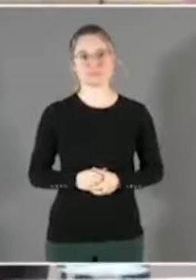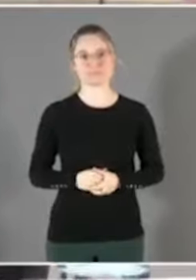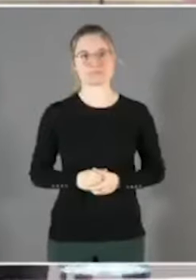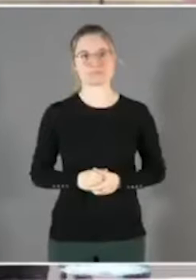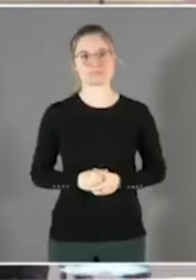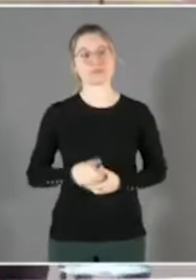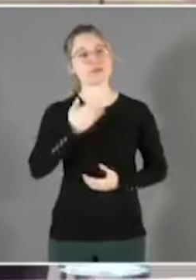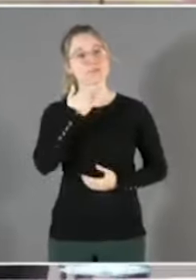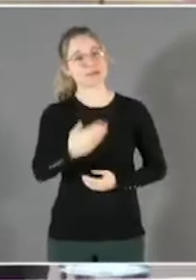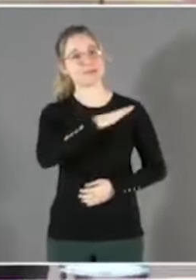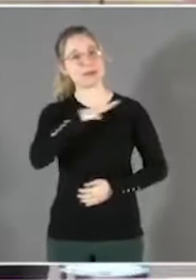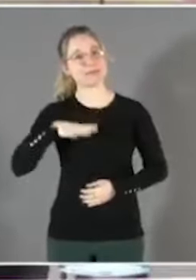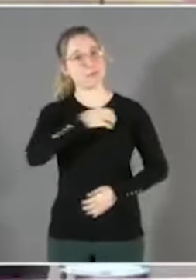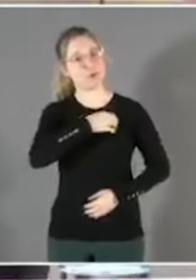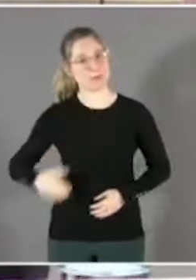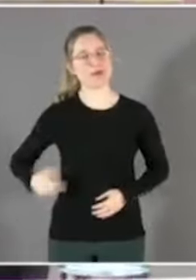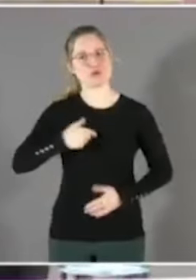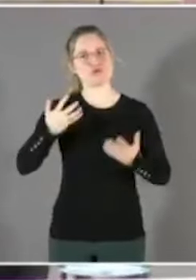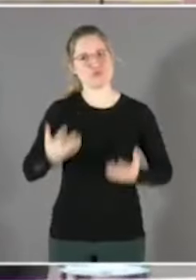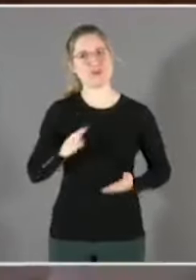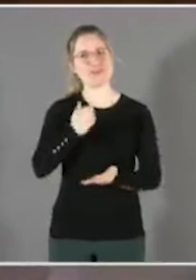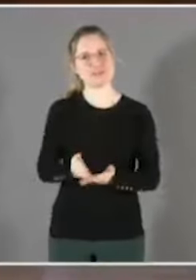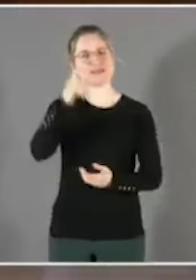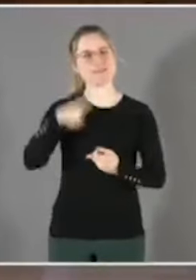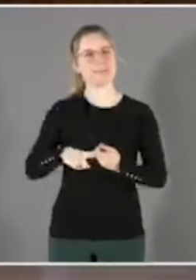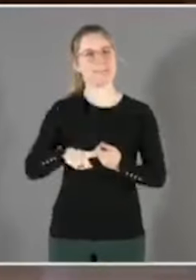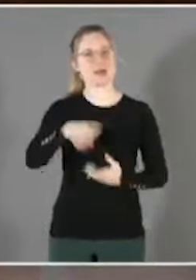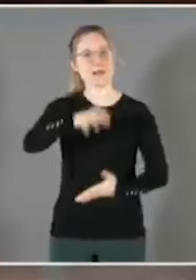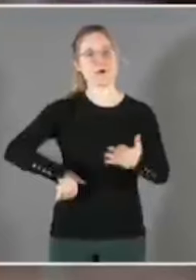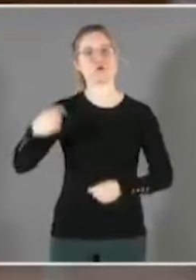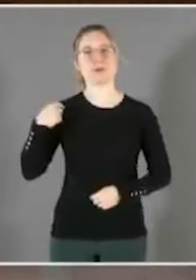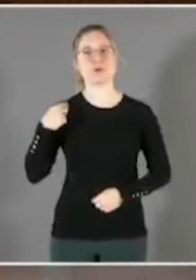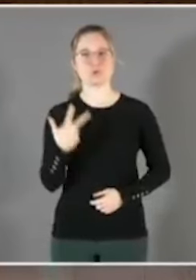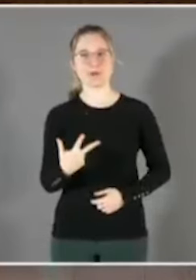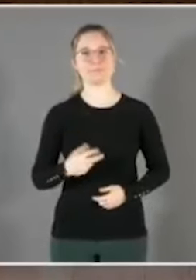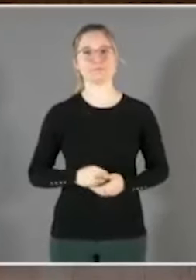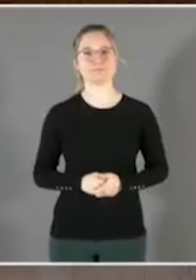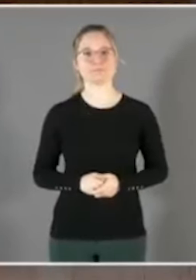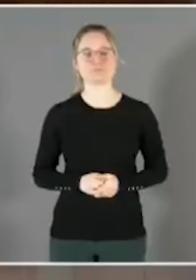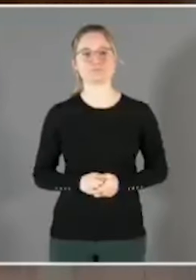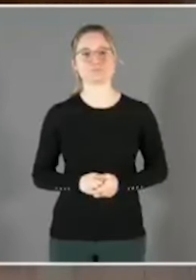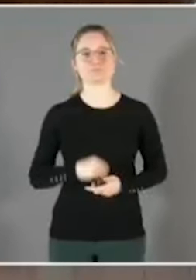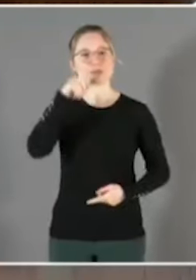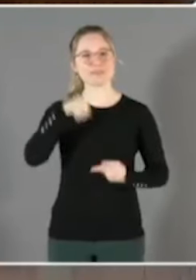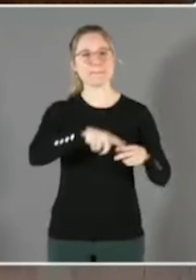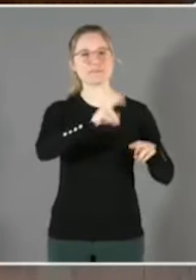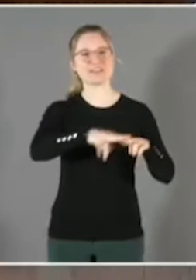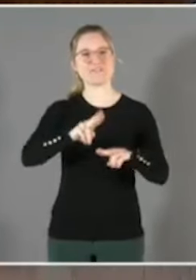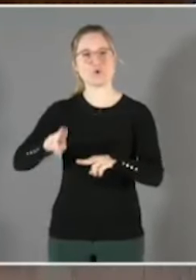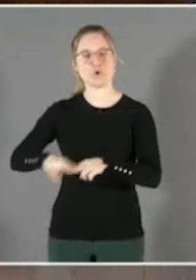Merci Madame le Maire, je souhaiterais intervenir sur le rapport numéro 3, relatif aux travaux prévus